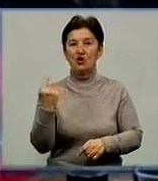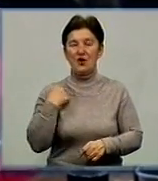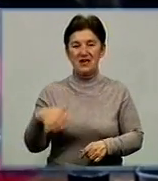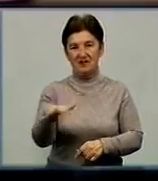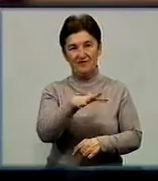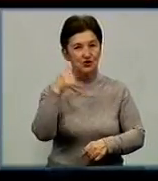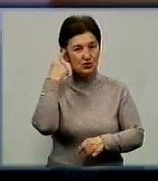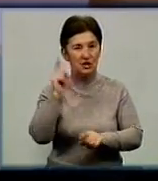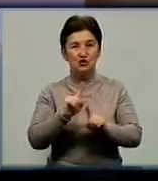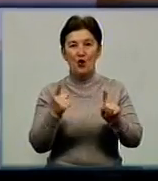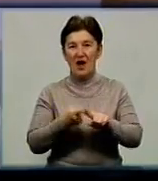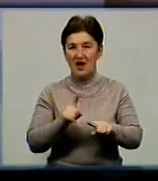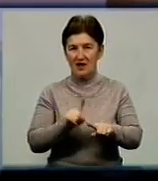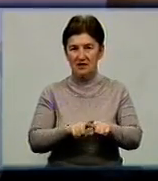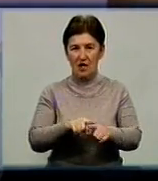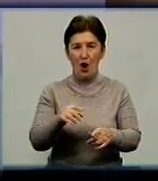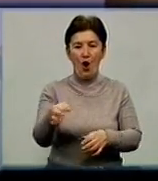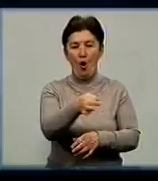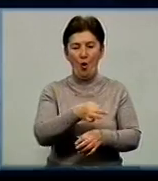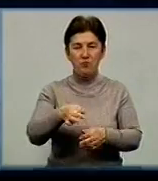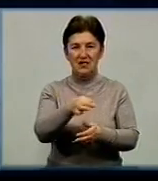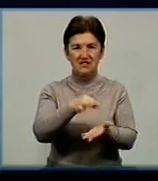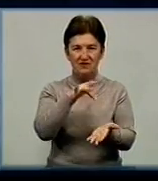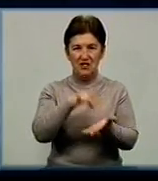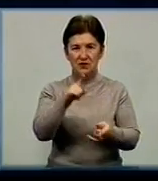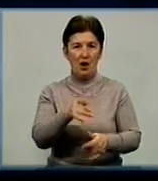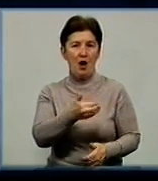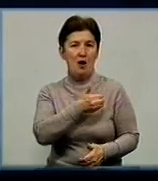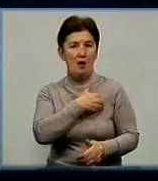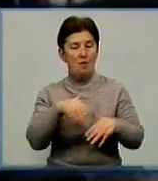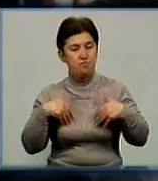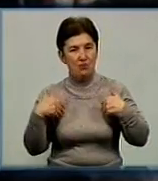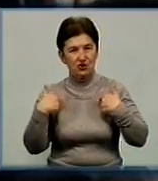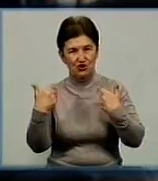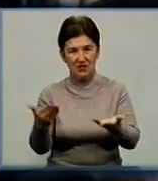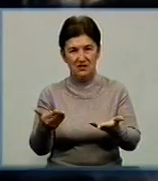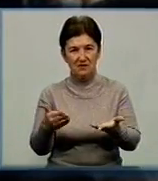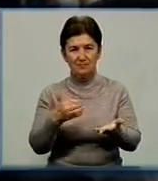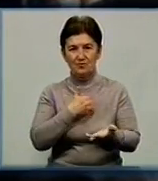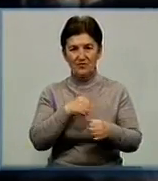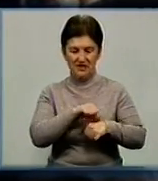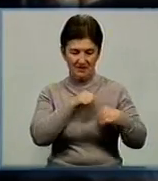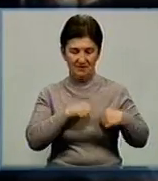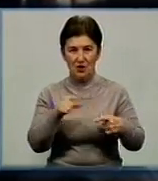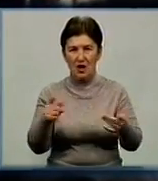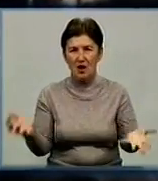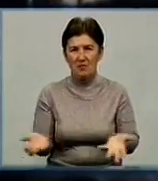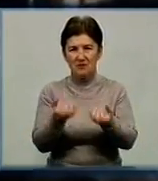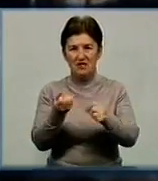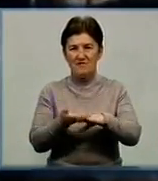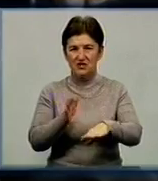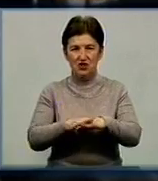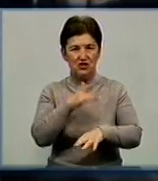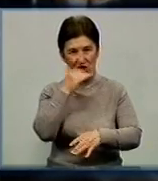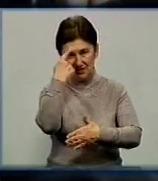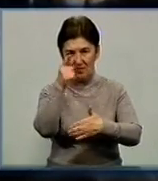знали тільки те, що це область в центрі України. Побажання однолітків читають уважно. Ми від усього серця хочемо підтримати вас у цей важкий час і